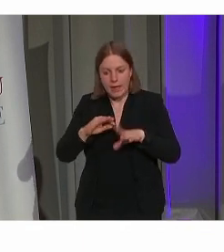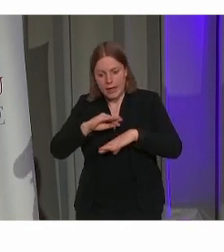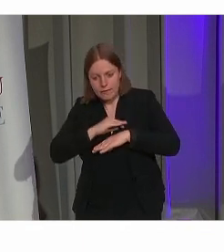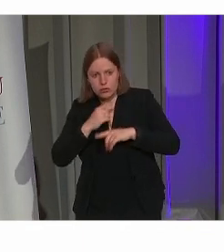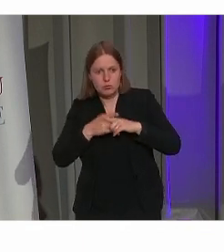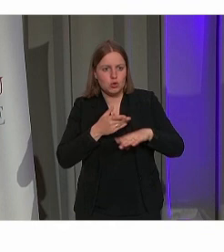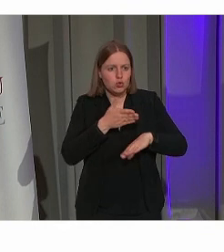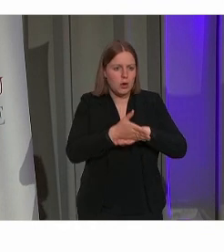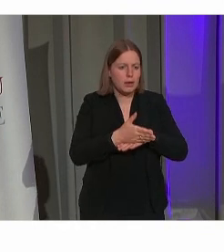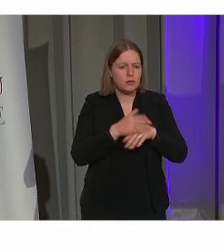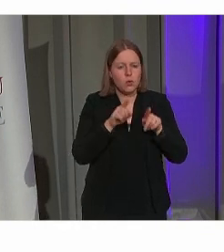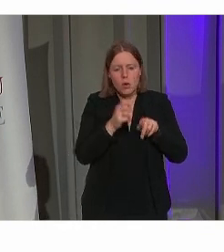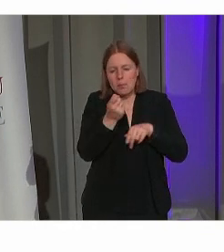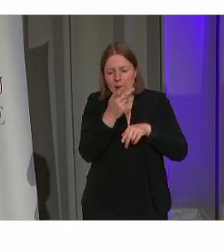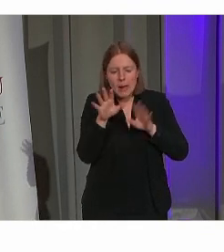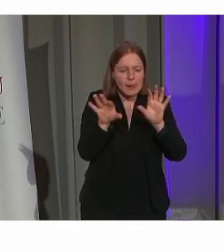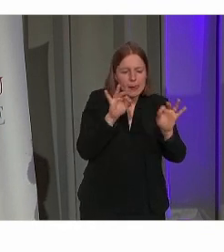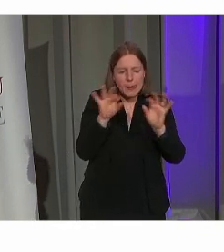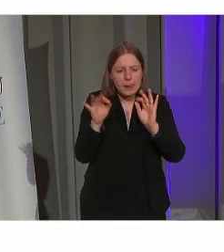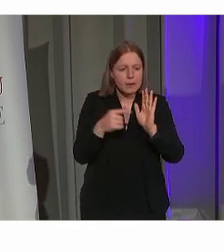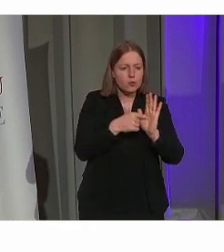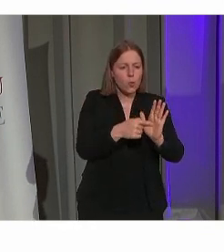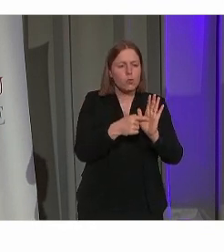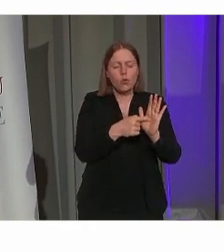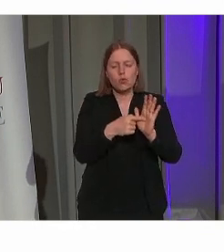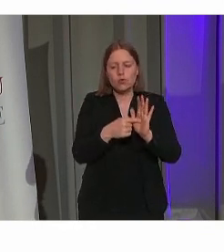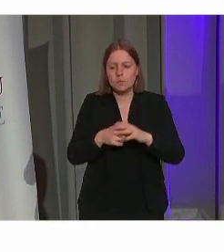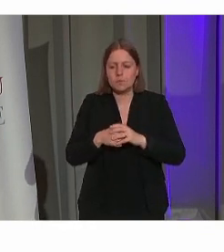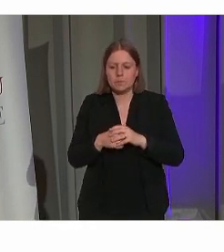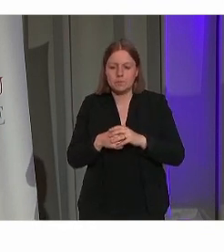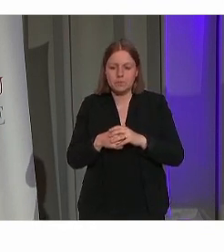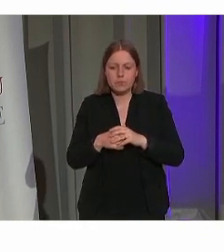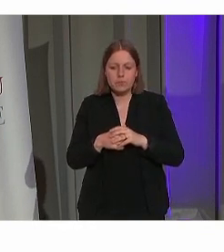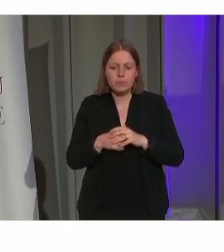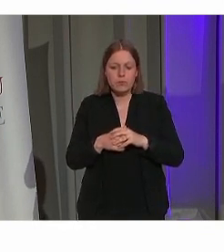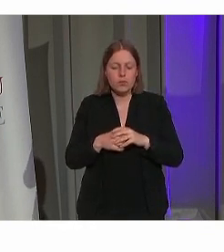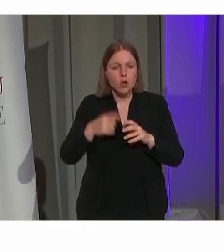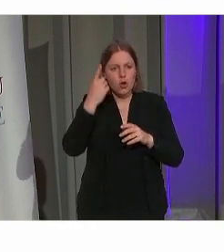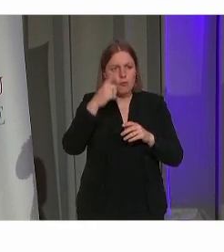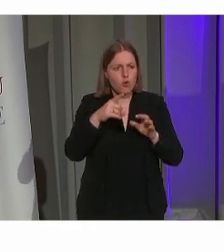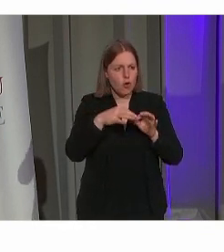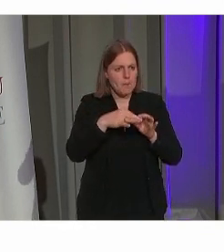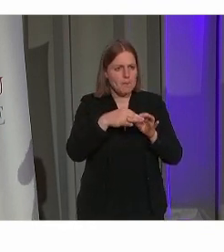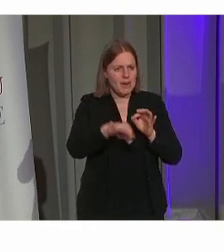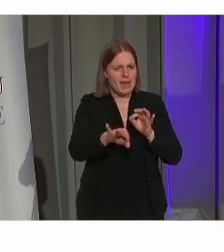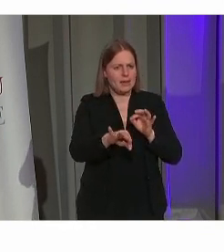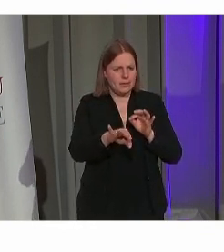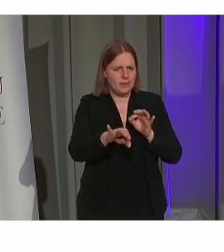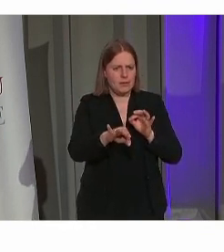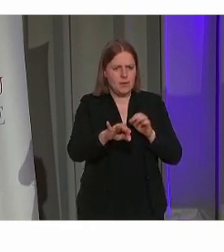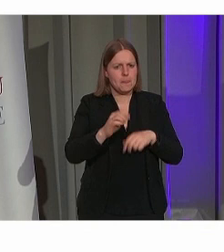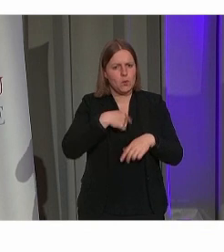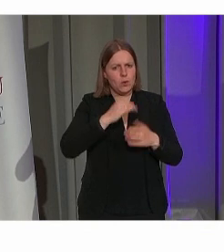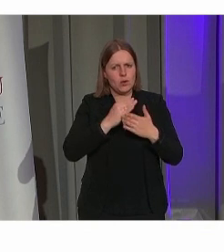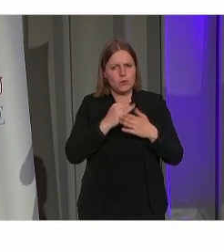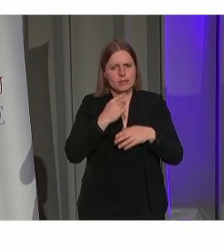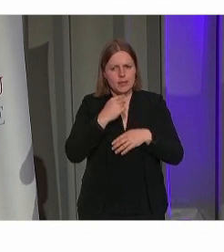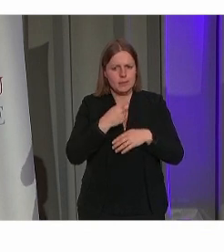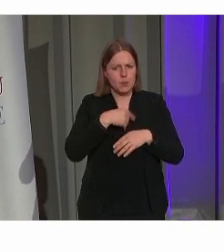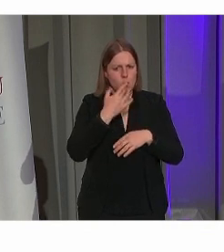ga er hier ook enkele zaken uitpikken. Naar beleid toe hebben we voor ons eigen patrimonium gezegd dat we